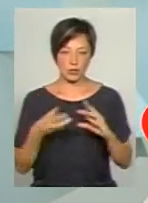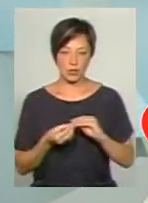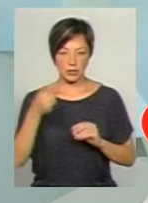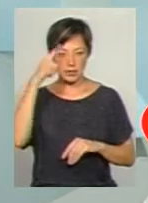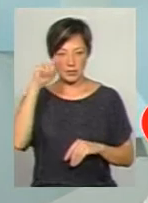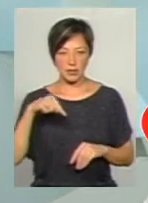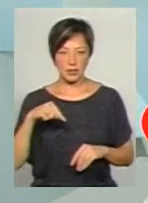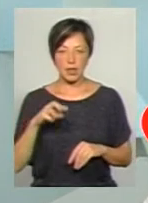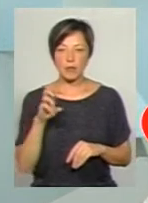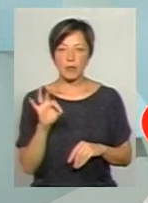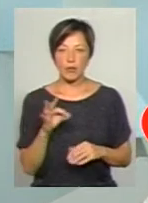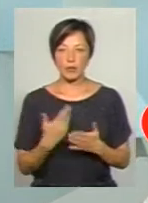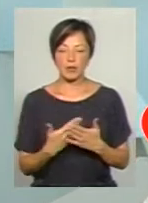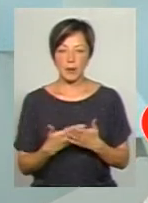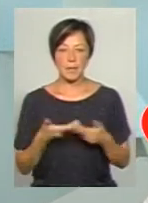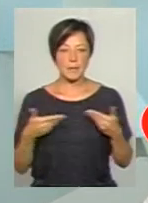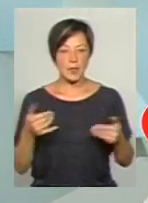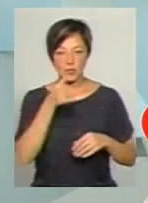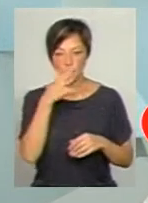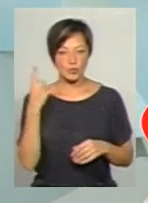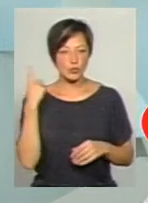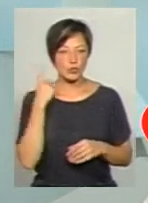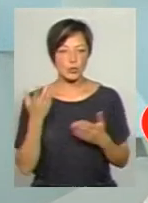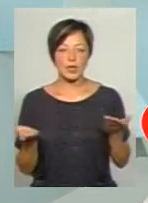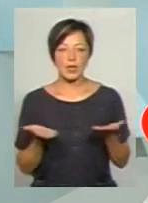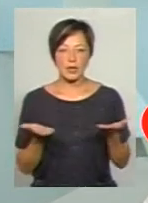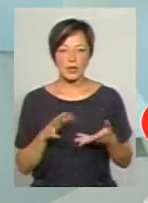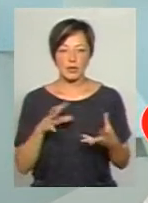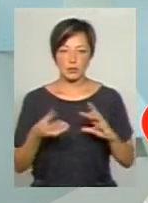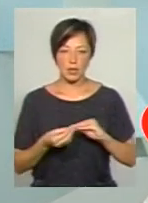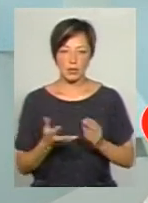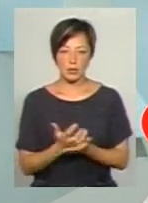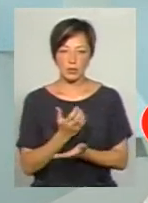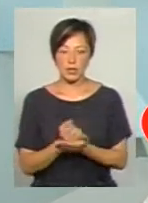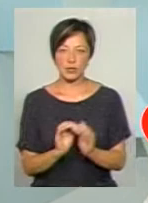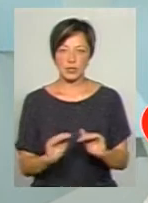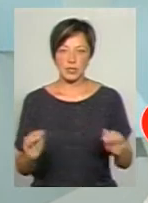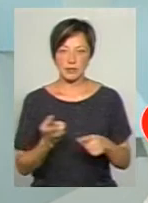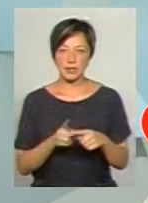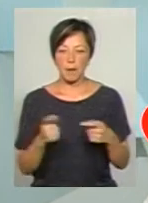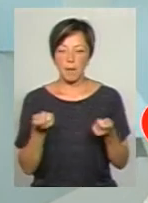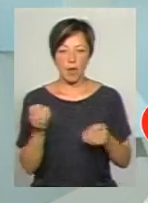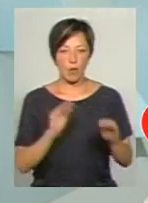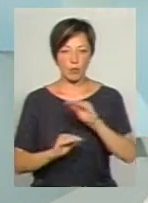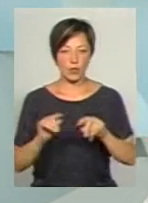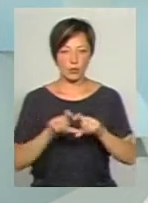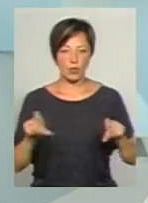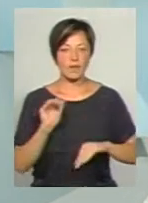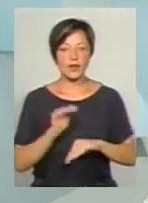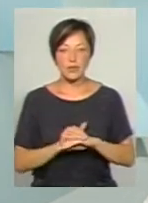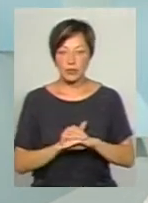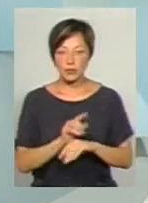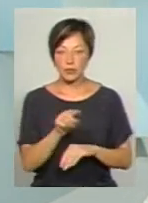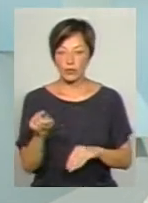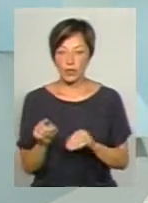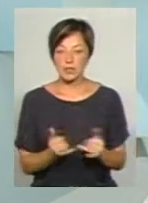що, я ж кажу, ми не можемо почути, які результати досягають діти в оцих малокомплектних школах. Тобто фактично вони